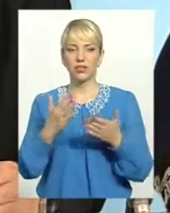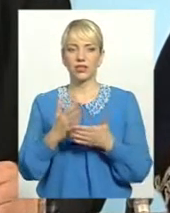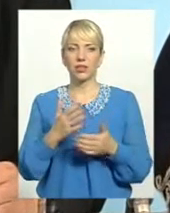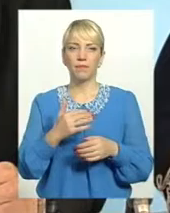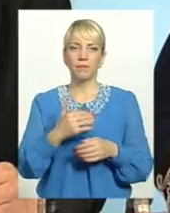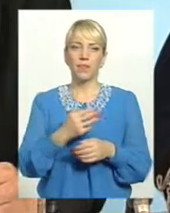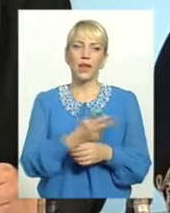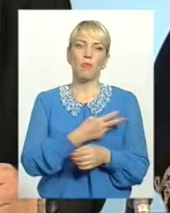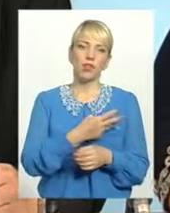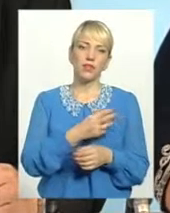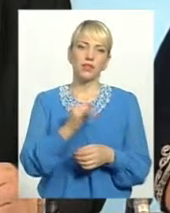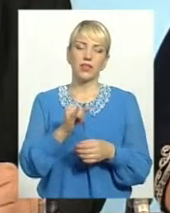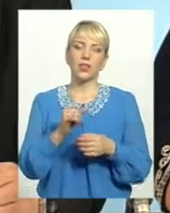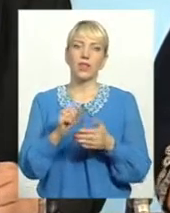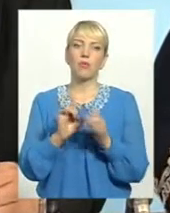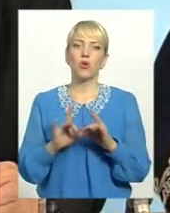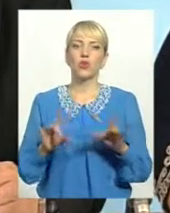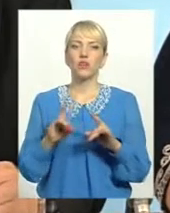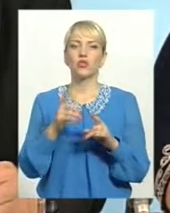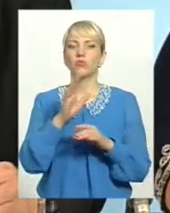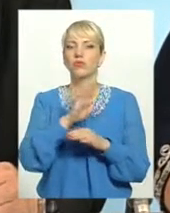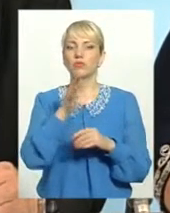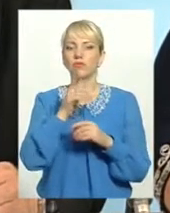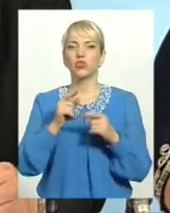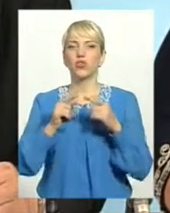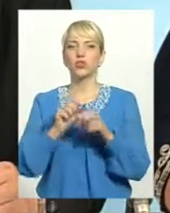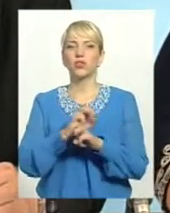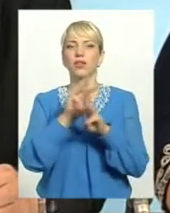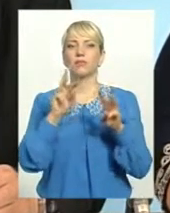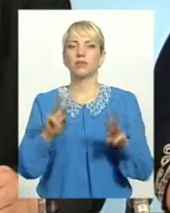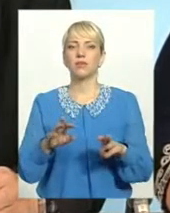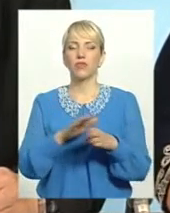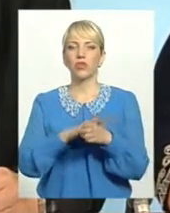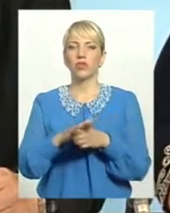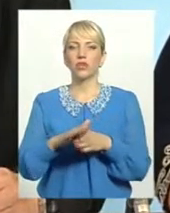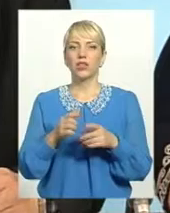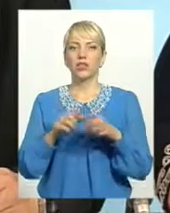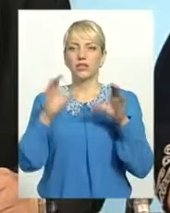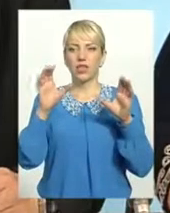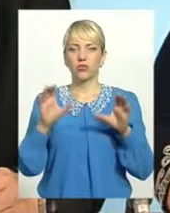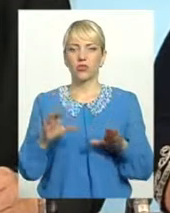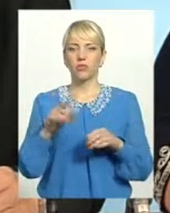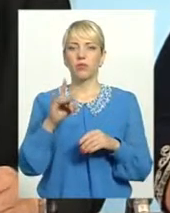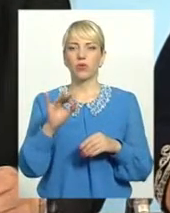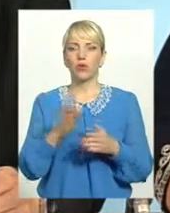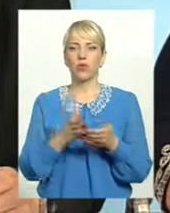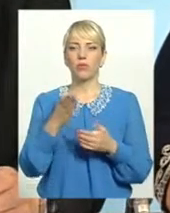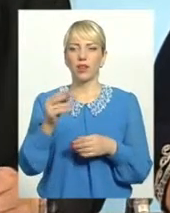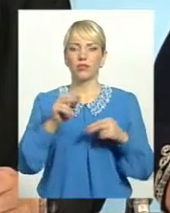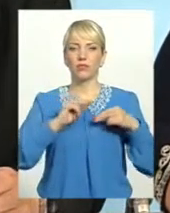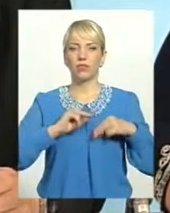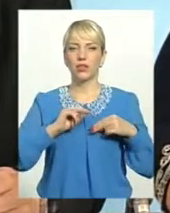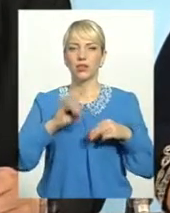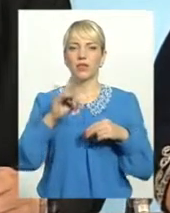і пояснення, чому вони не своєчасно забезпечують виконання законодавства, як про оплату праці, так і